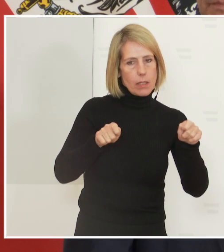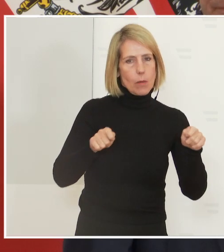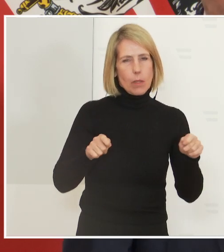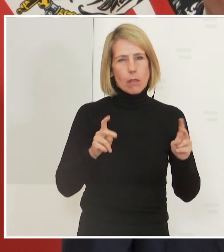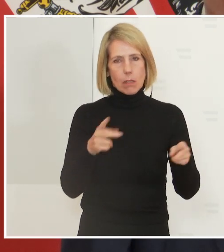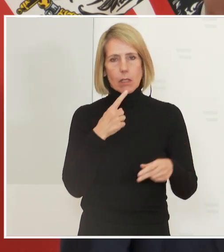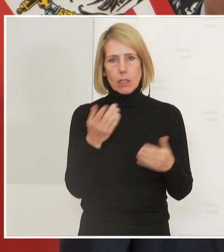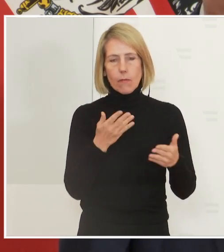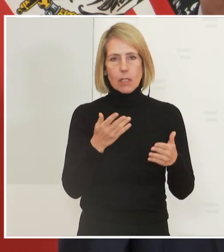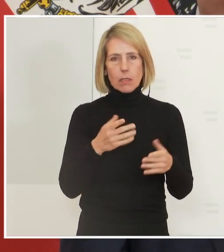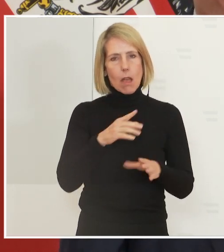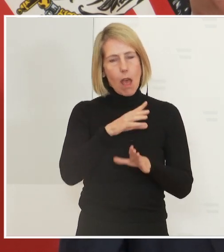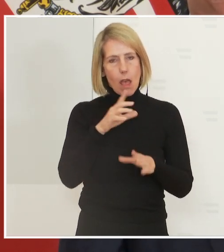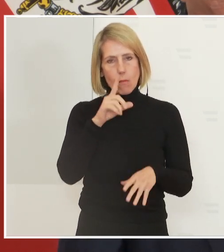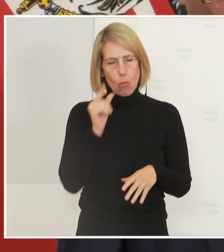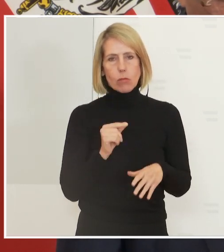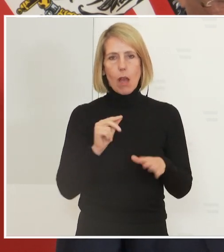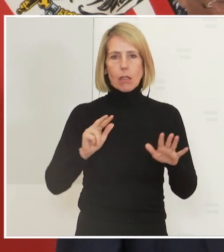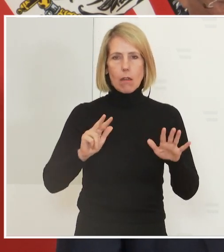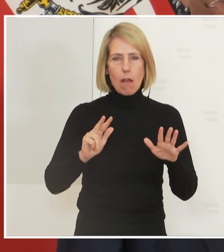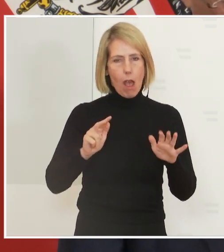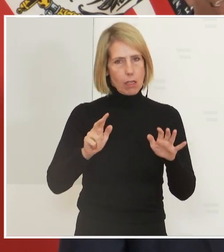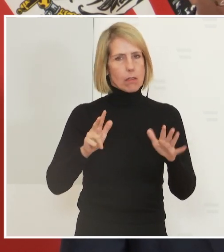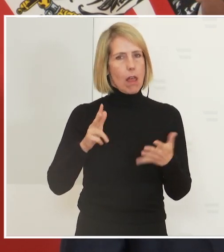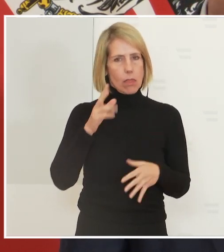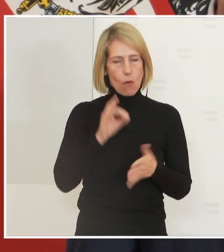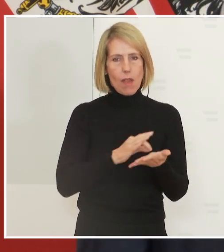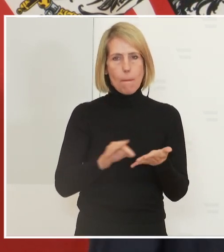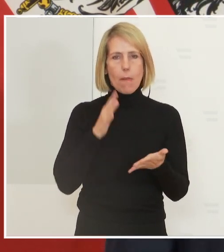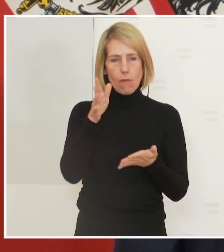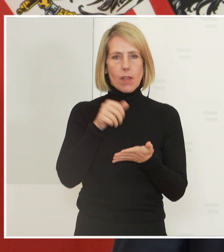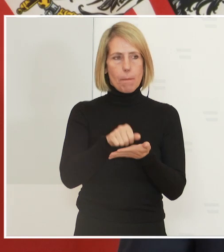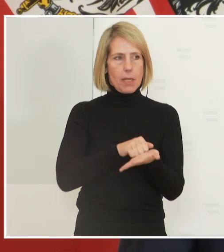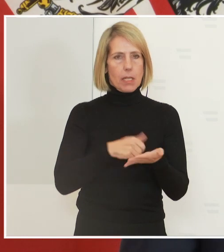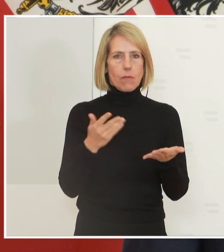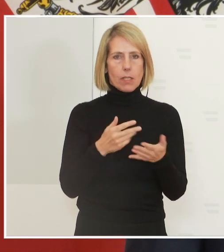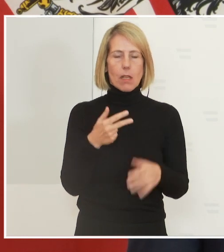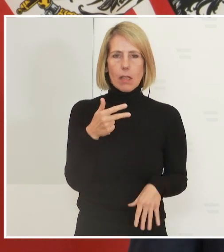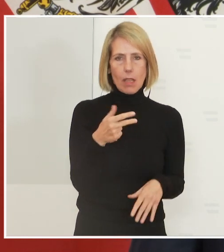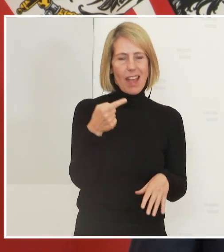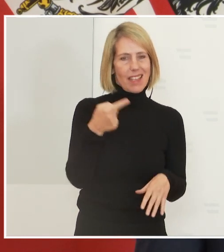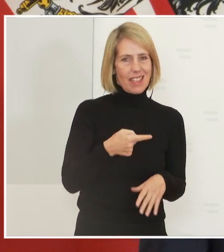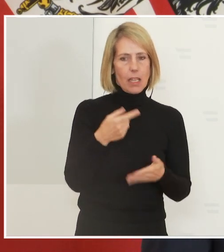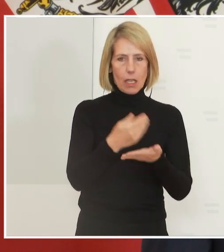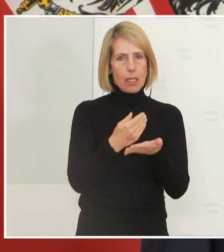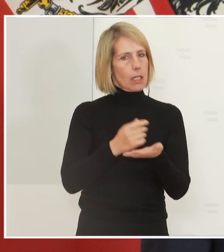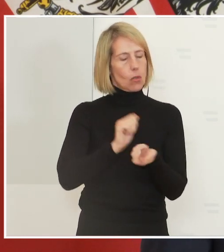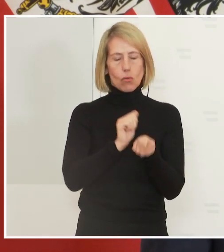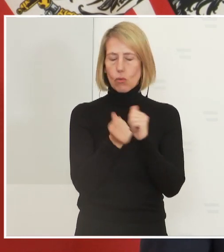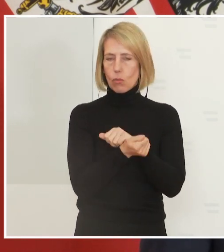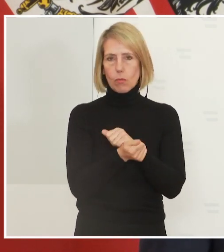ab Montag 8. November einführen. Die 3G-Regelung wird zu 2G.